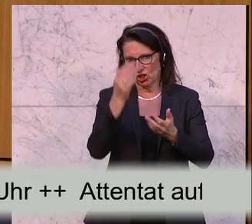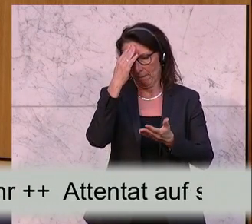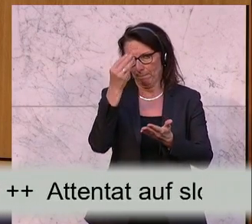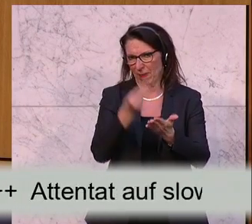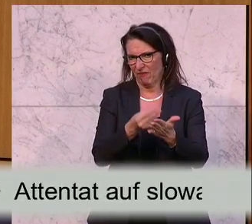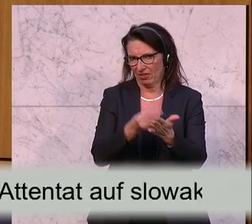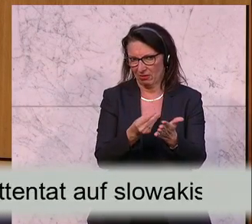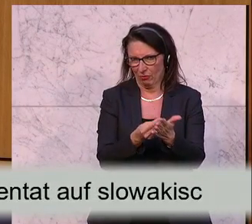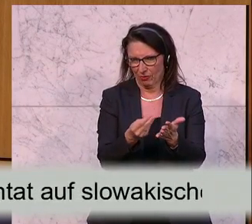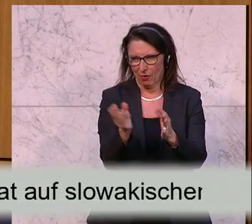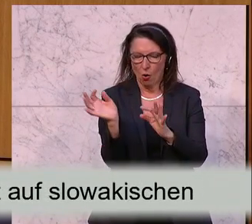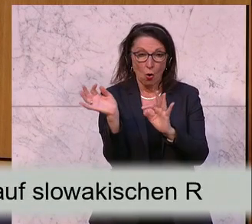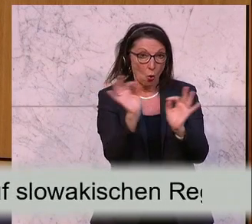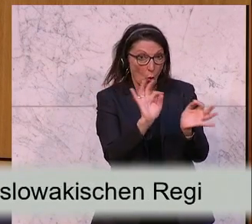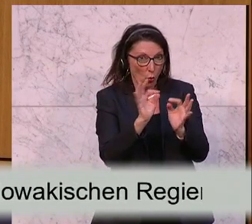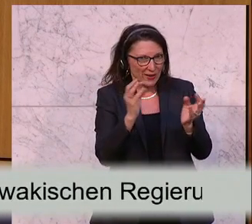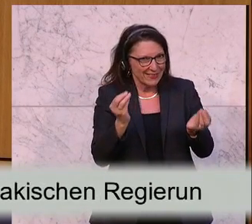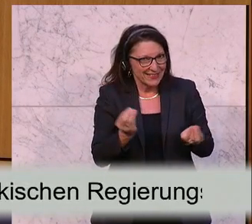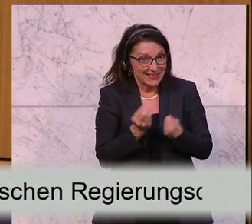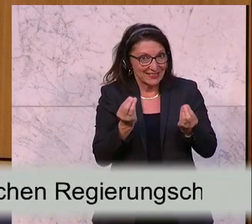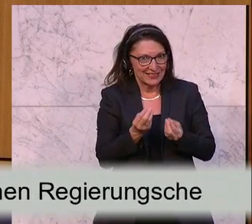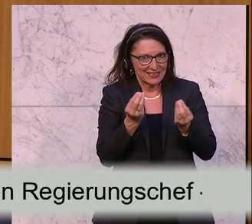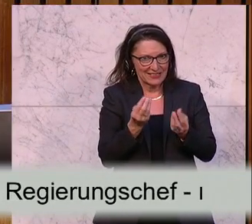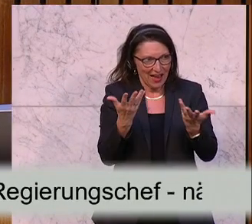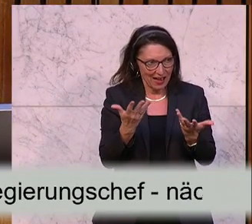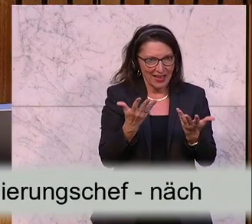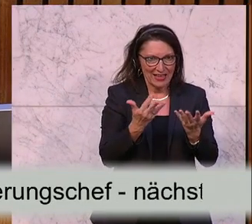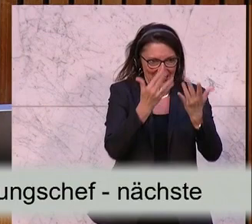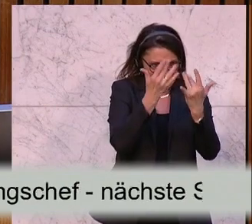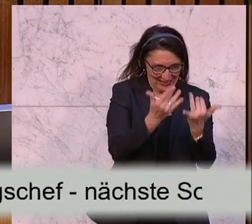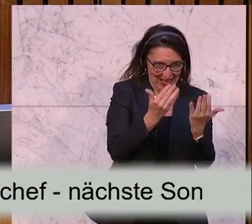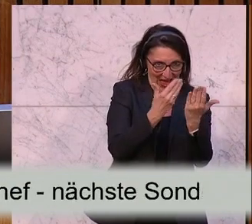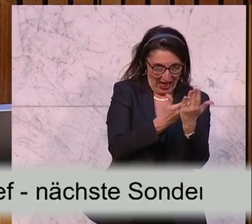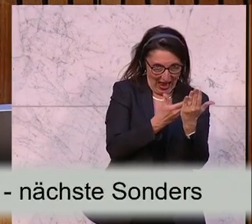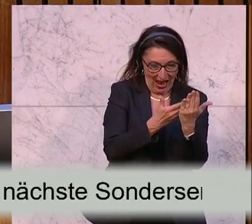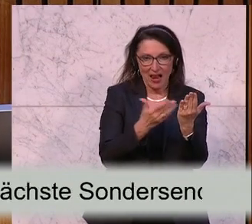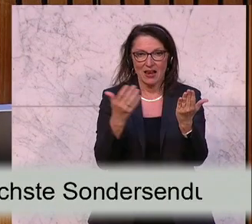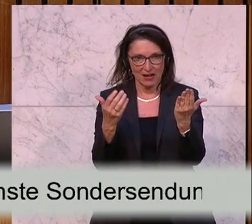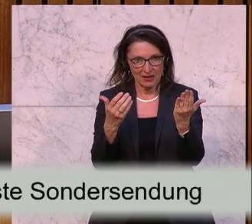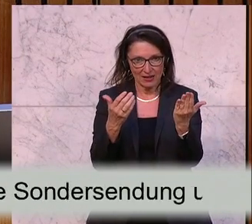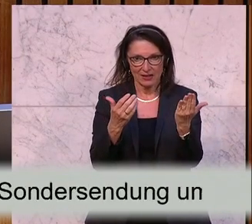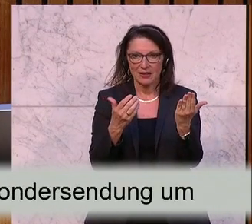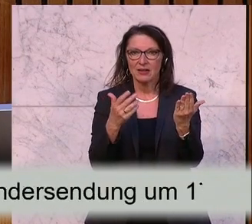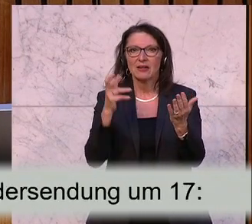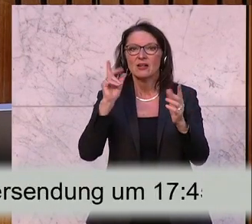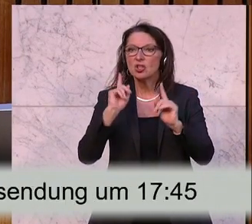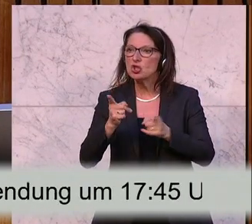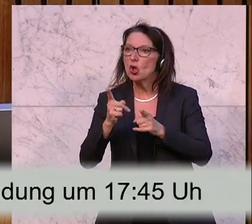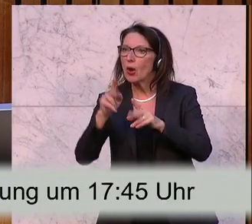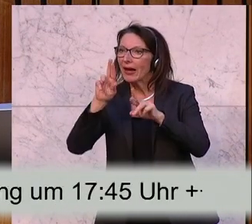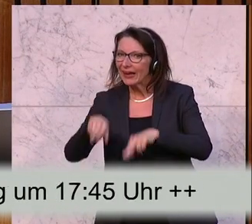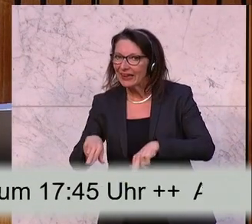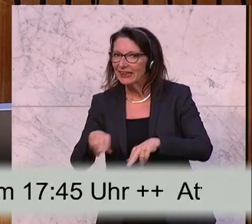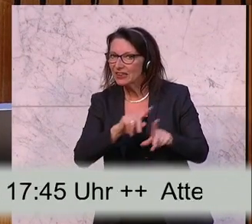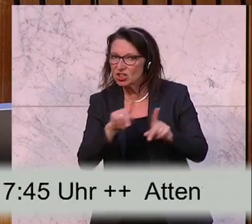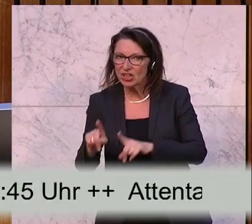es ist der Sachverhalt, nämlich die Zahl dem gegenüberzustellen, die Sie zu berichtigen haben. Aber eine